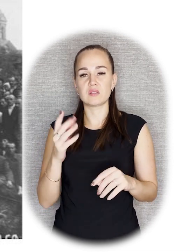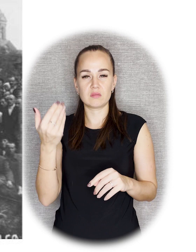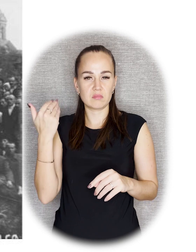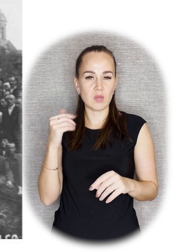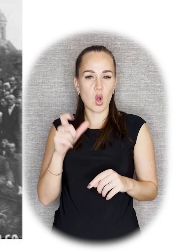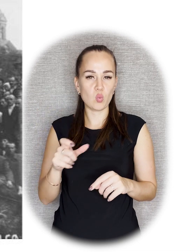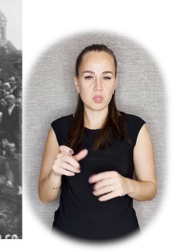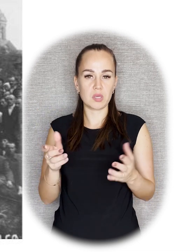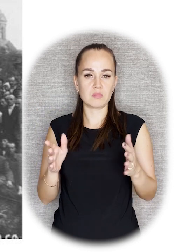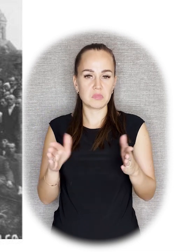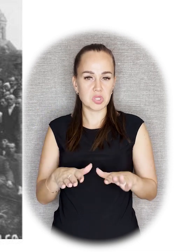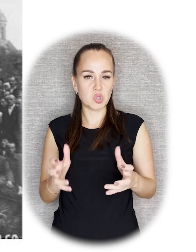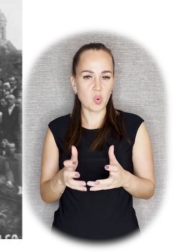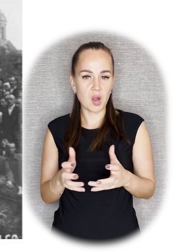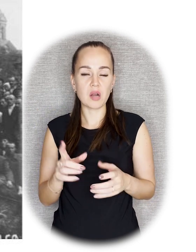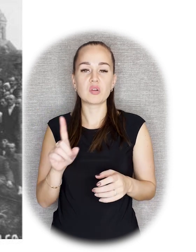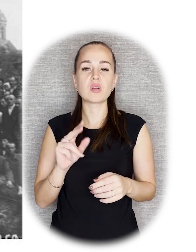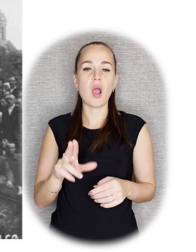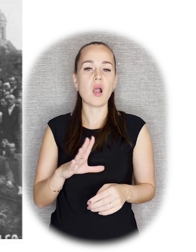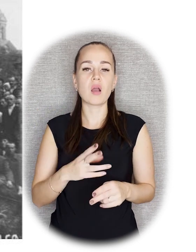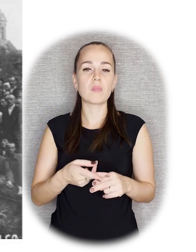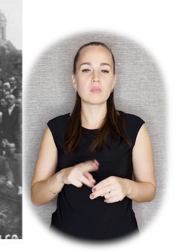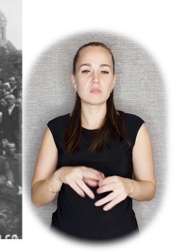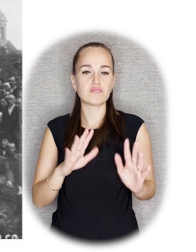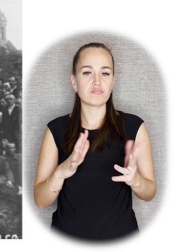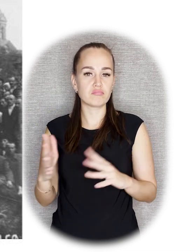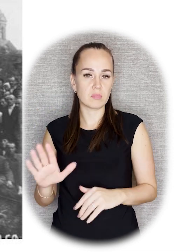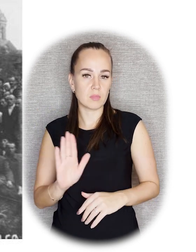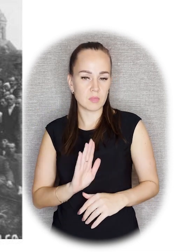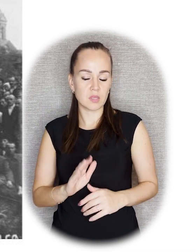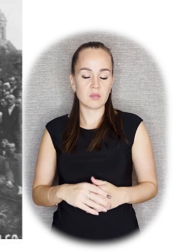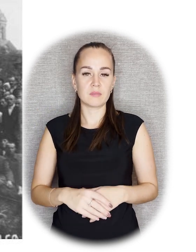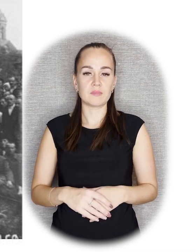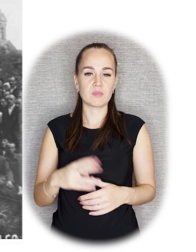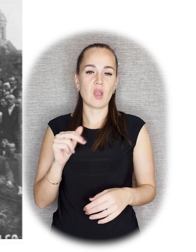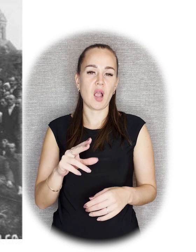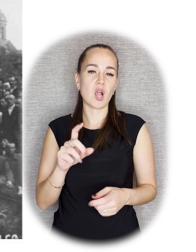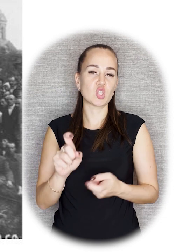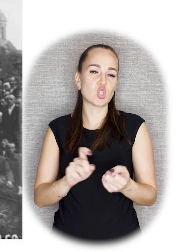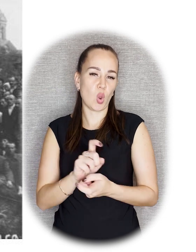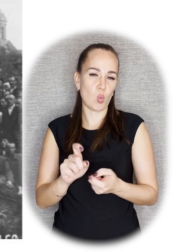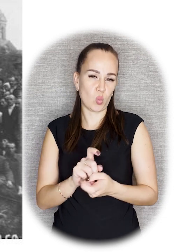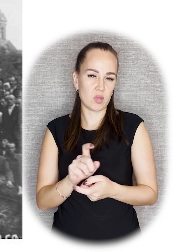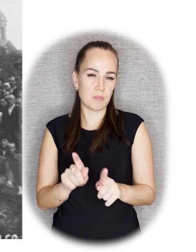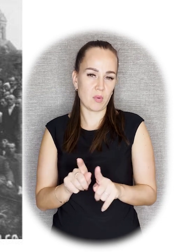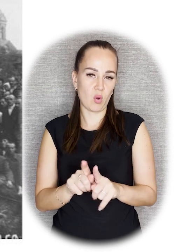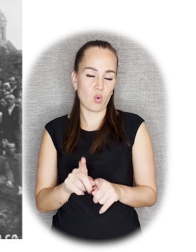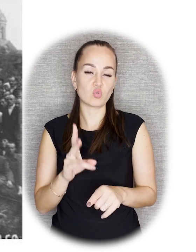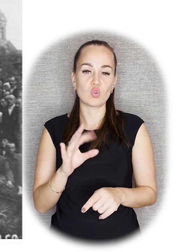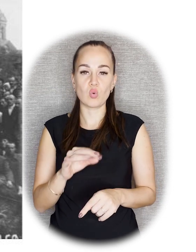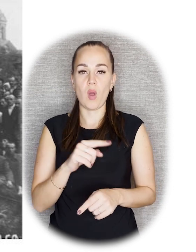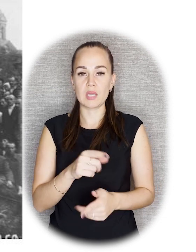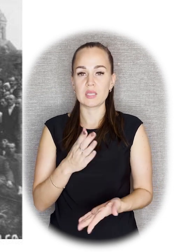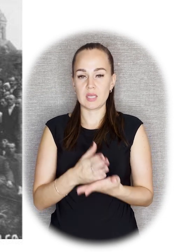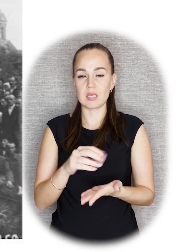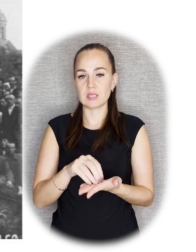том, как все это произошло, но свидетельства, такие слухи, скажем так, записанные слухи. Но, тем не менее, они есть в